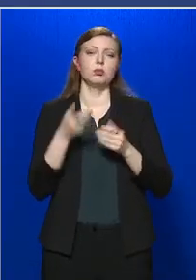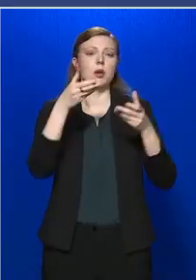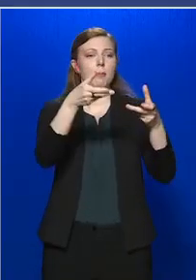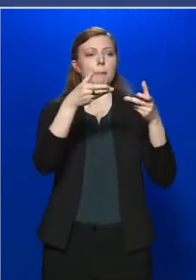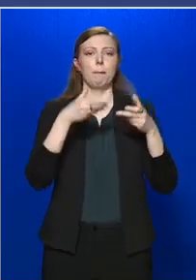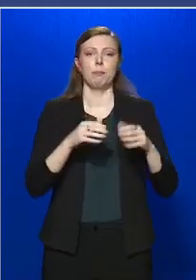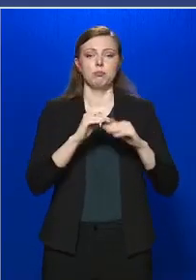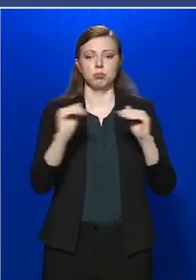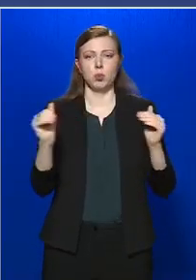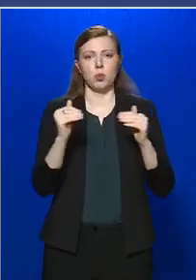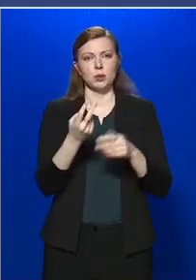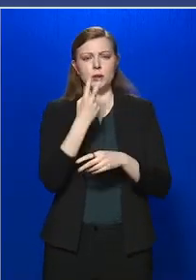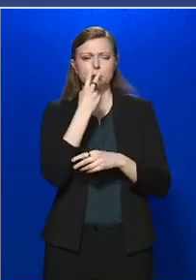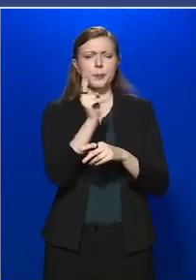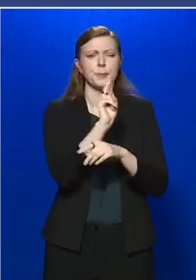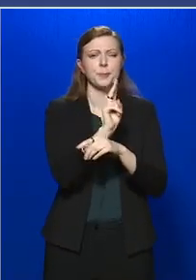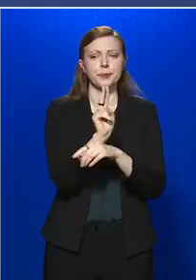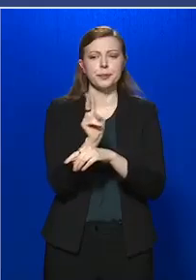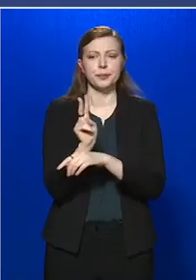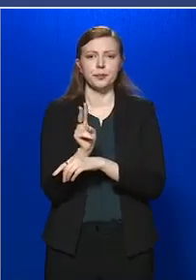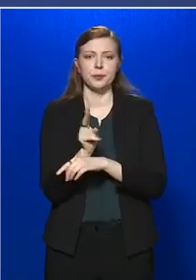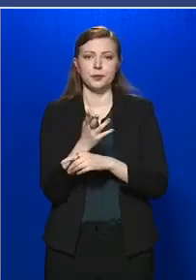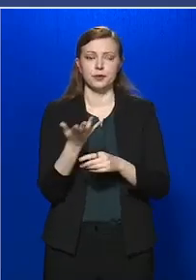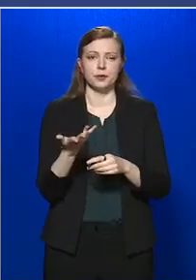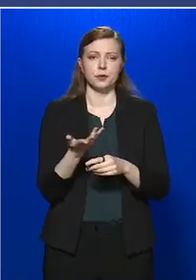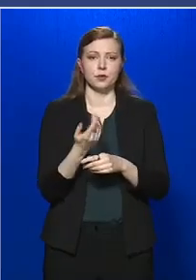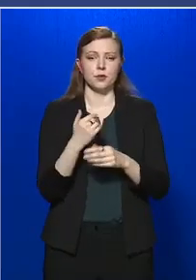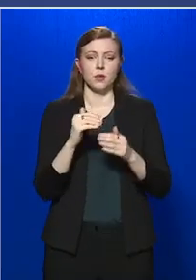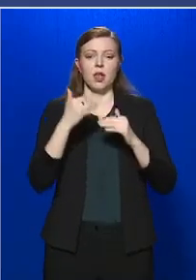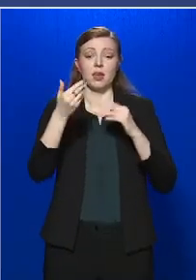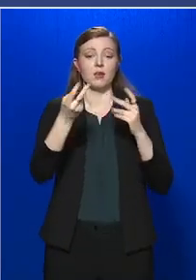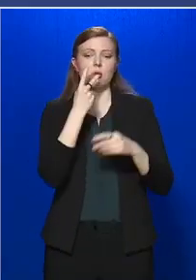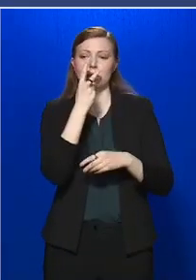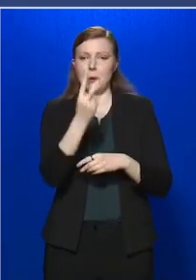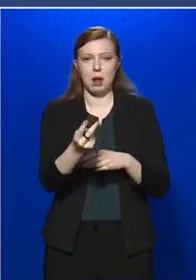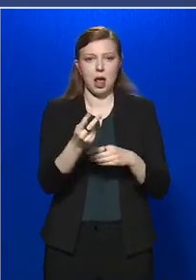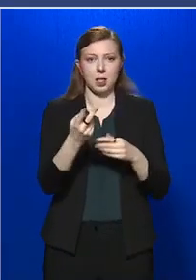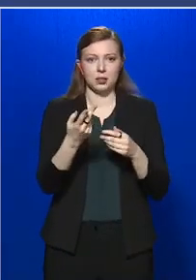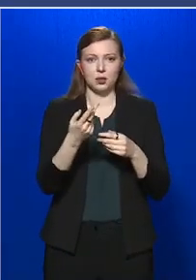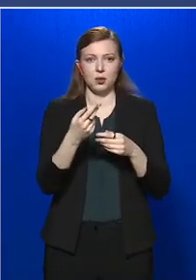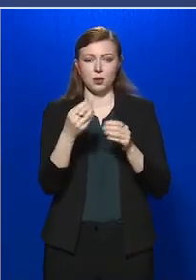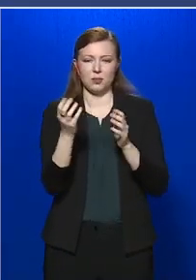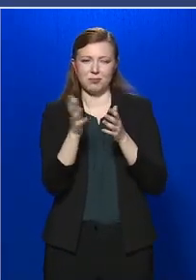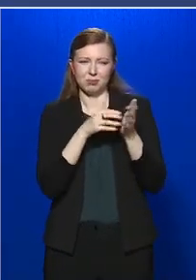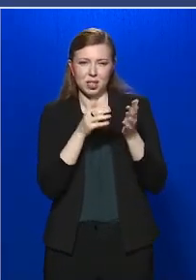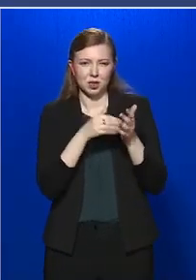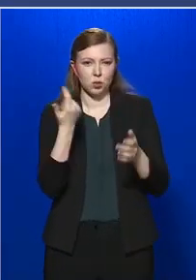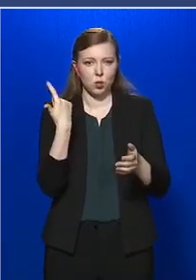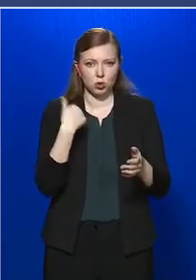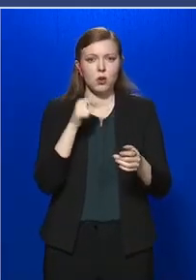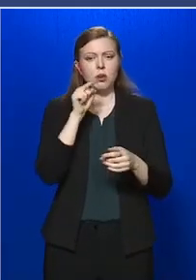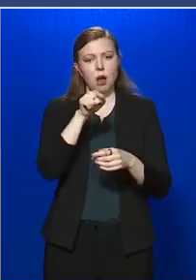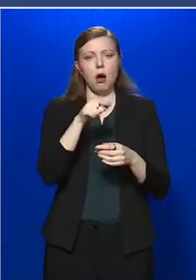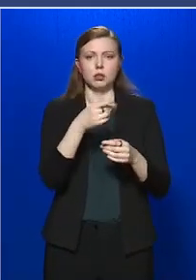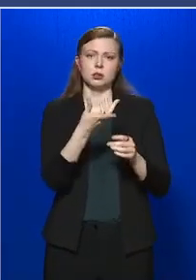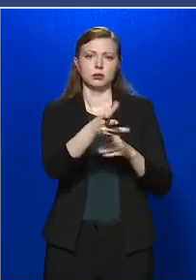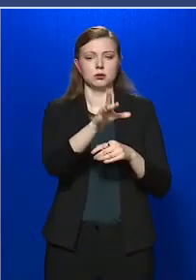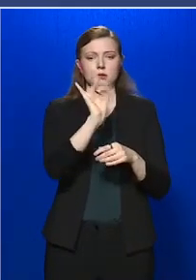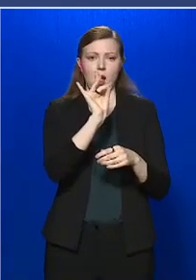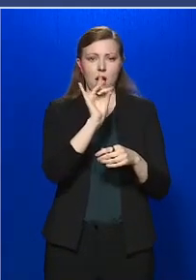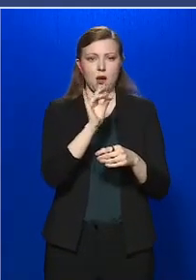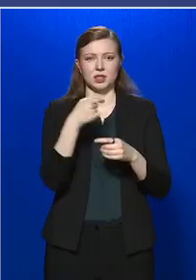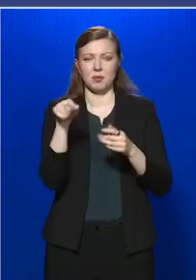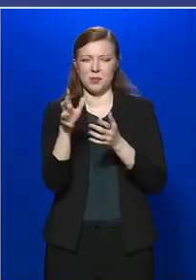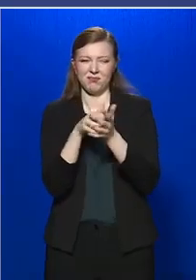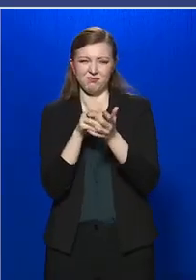először szemre vételezzük, ha kívülről nem látunk szennyeződést, azt az árut vegyük le,